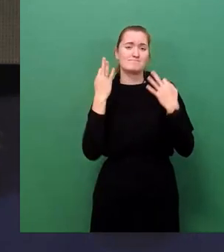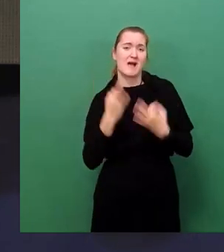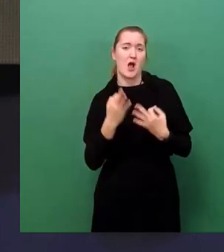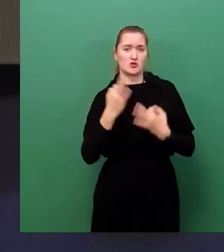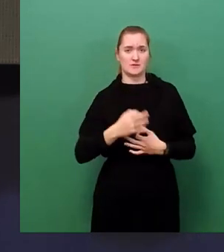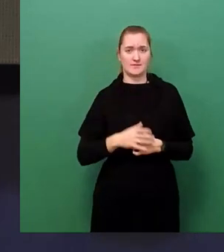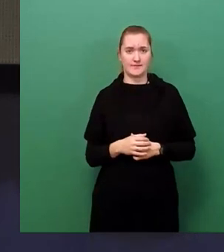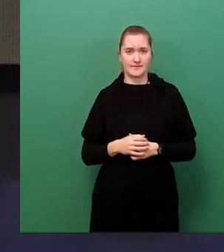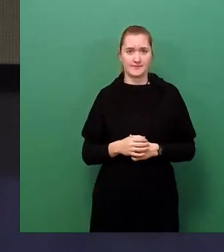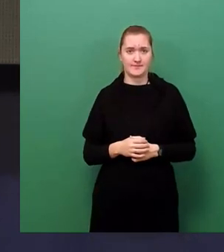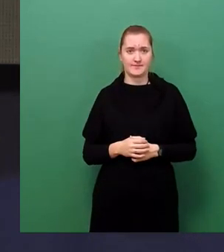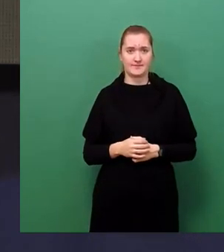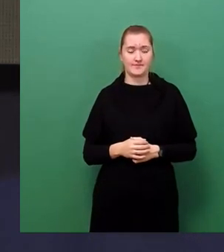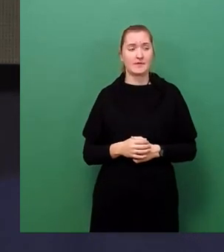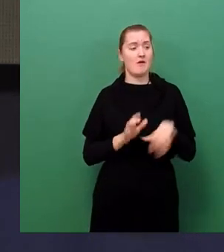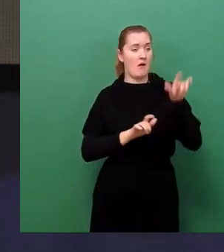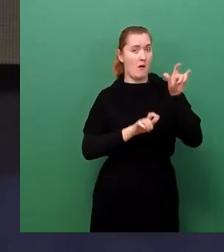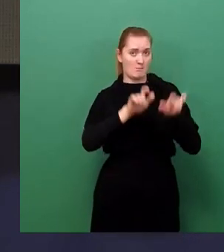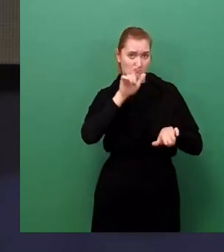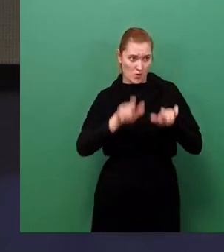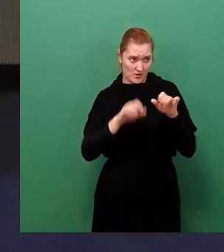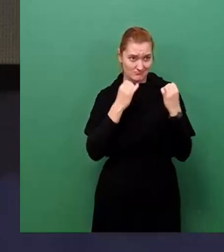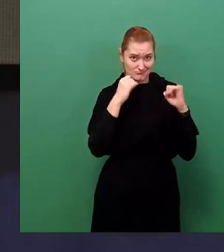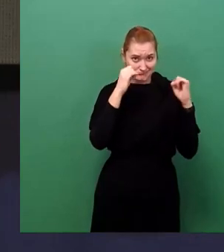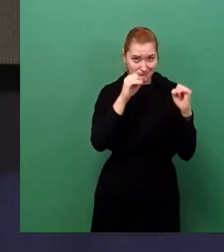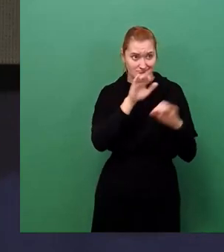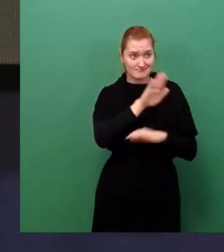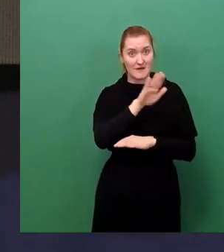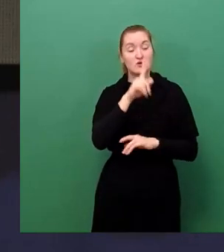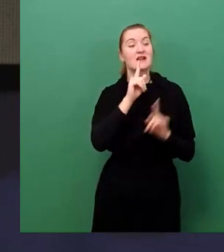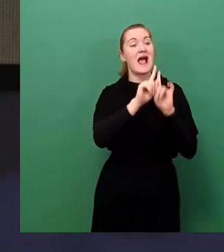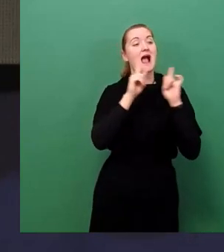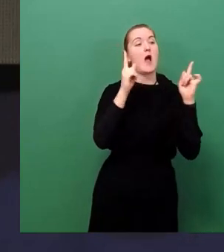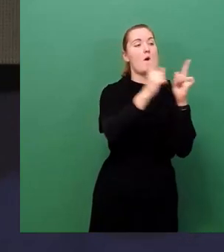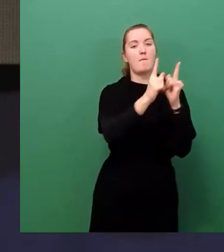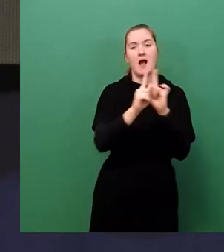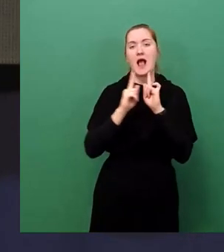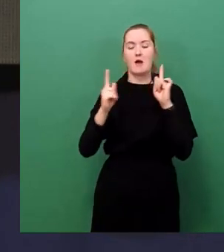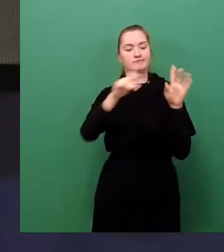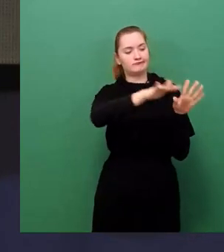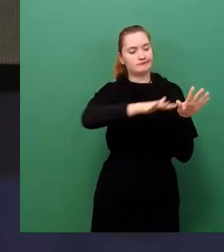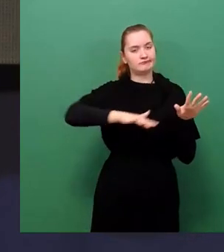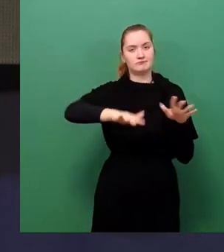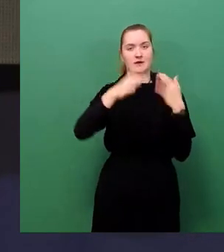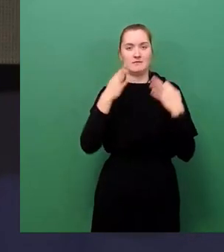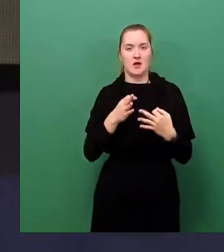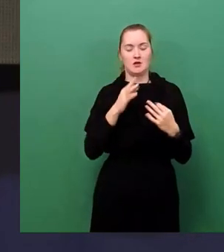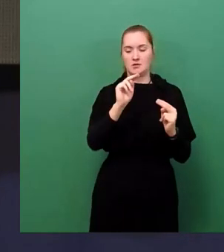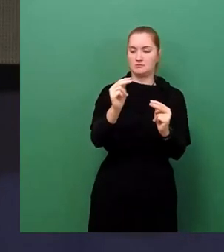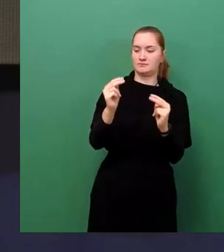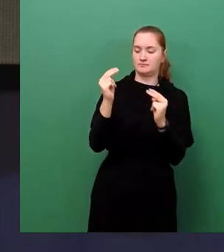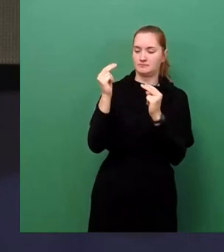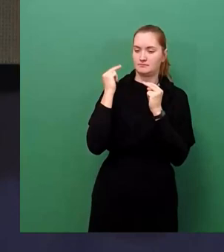Bürgerengagement benötigt Räumlichkeiten. Im Rückblick auf die in meinen Augen